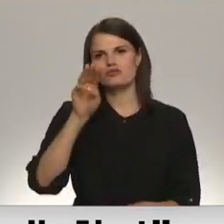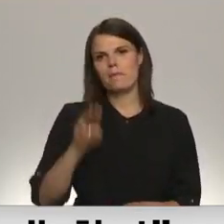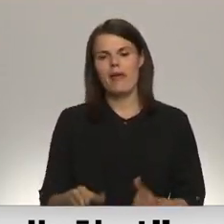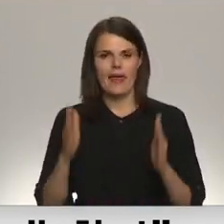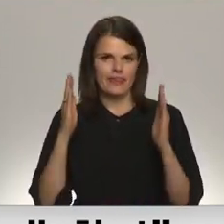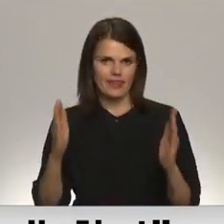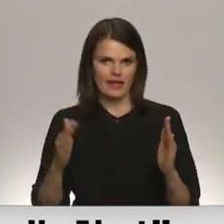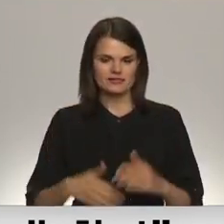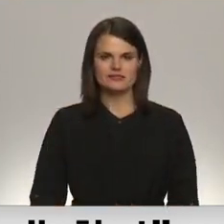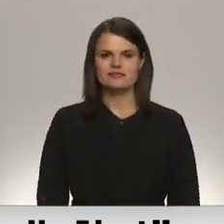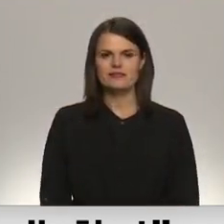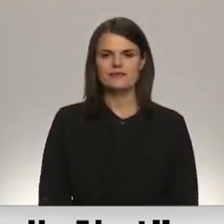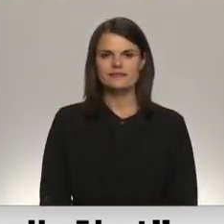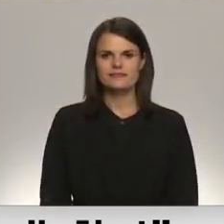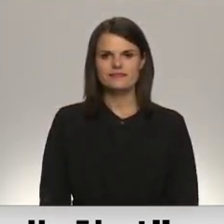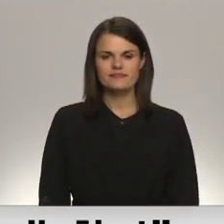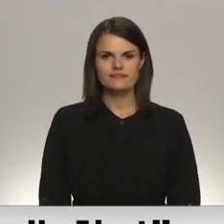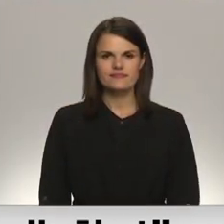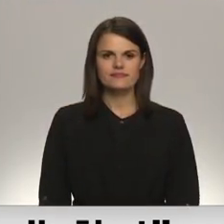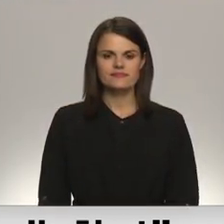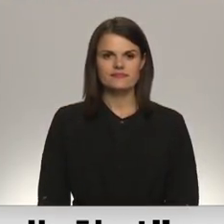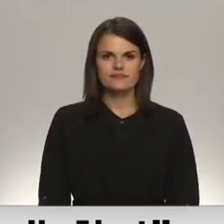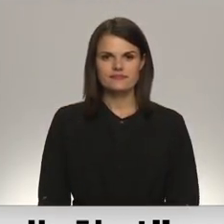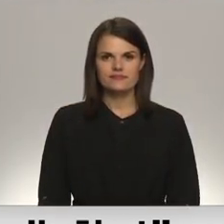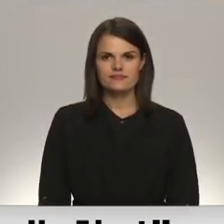Āja Kīns, Daniels Smirnavs, Raivo Freimanis, Latvijas televīzija.